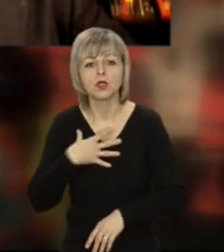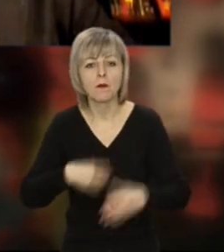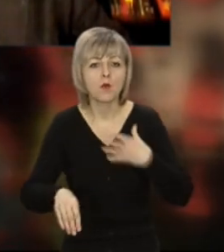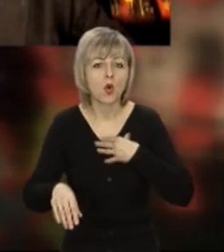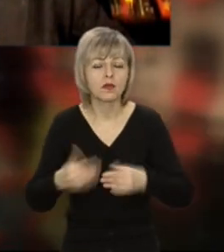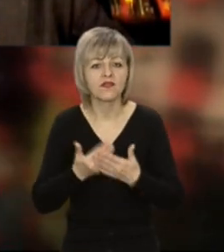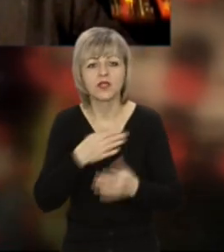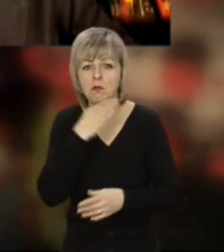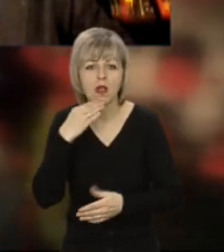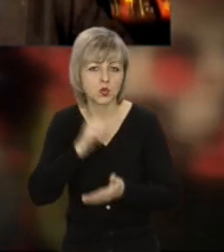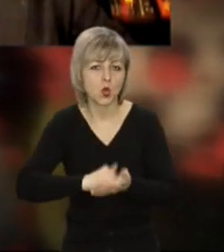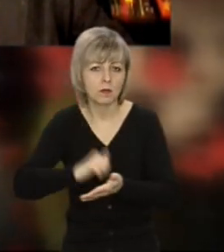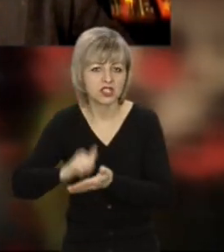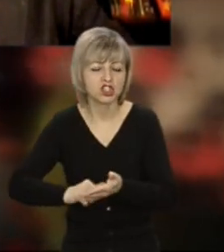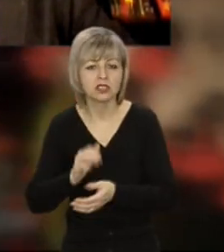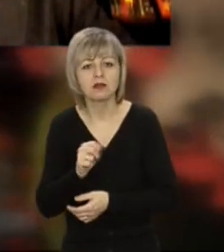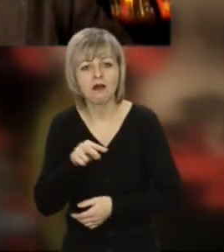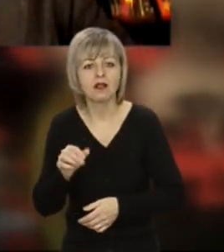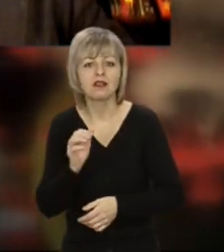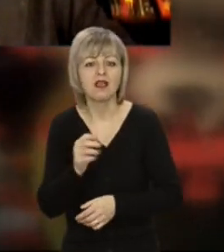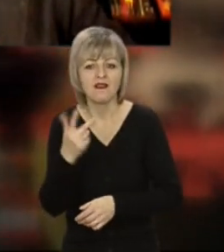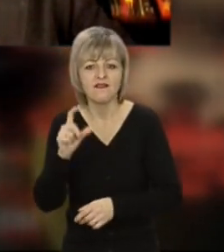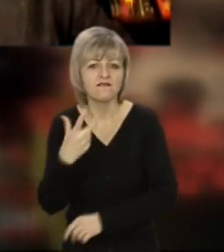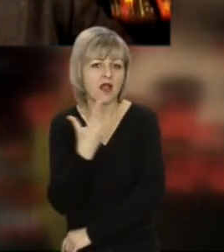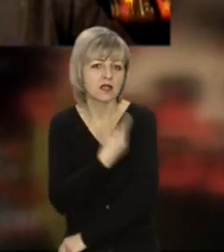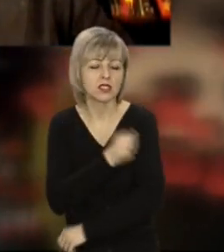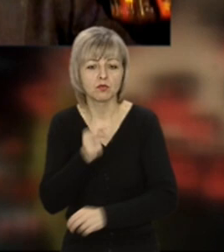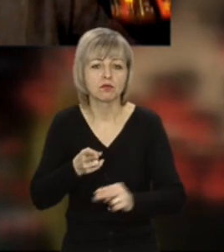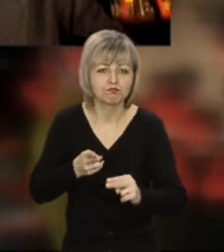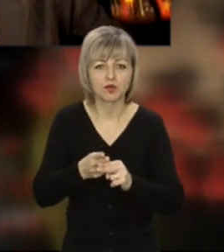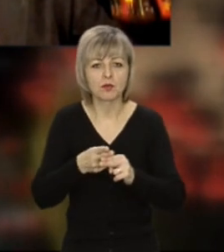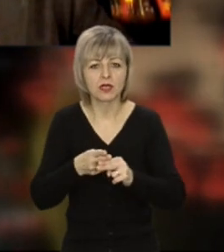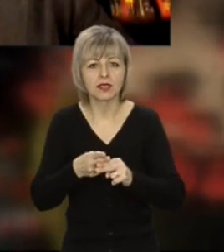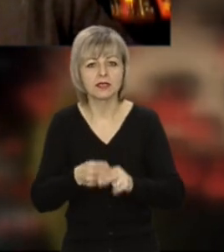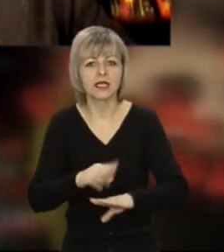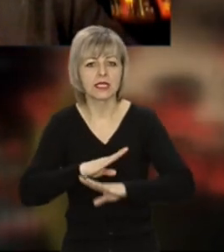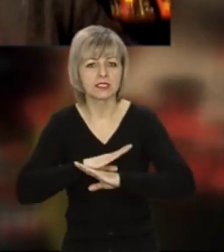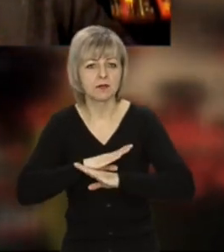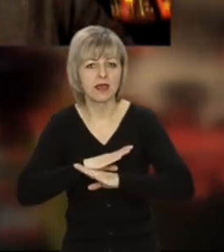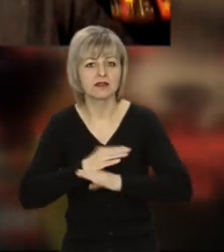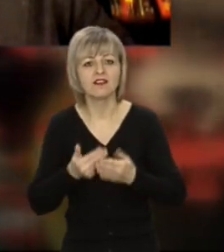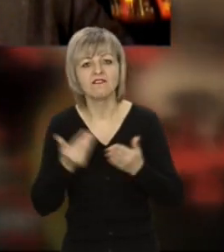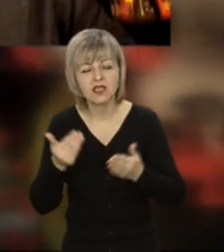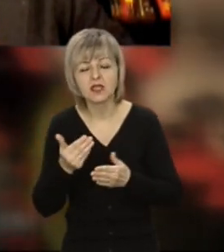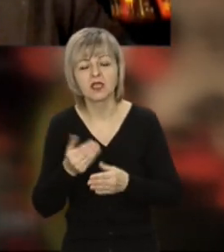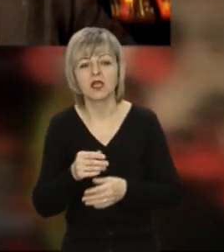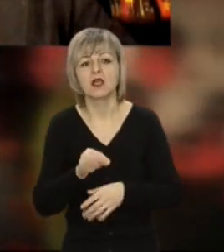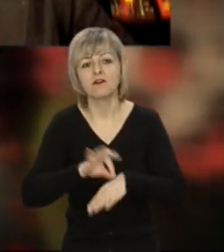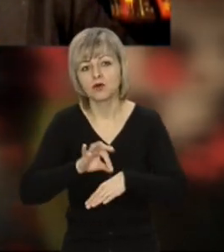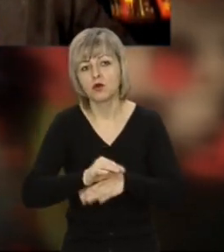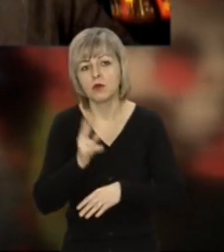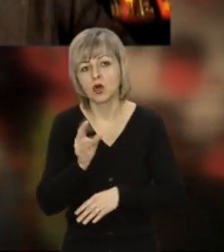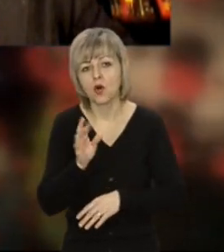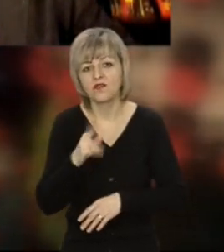від багатьох причин, але вакцина може попередити, наприклад, смерть від ковід-19 приблизно